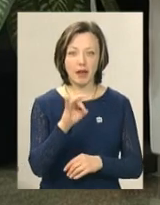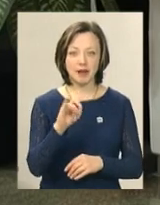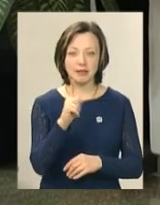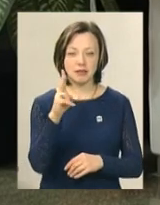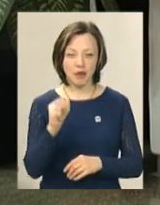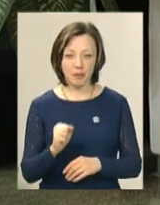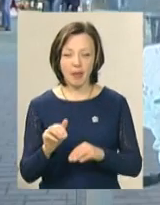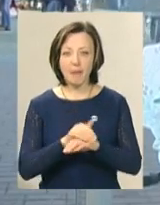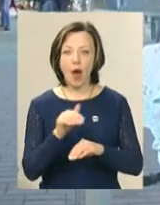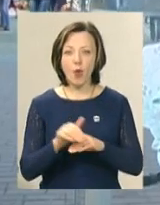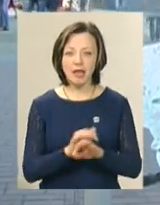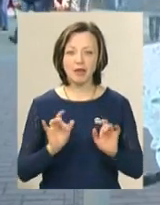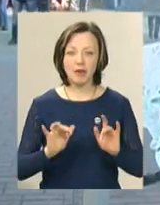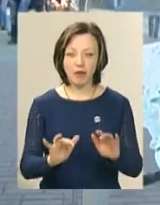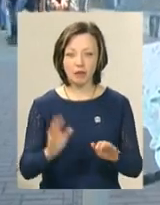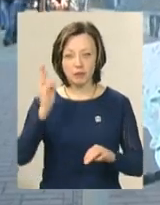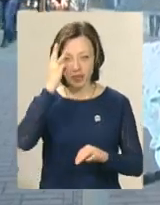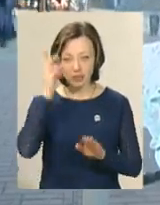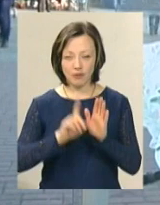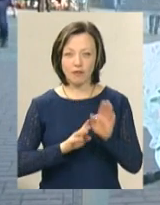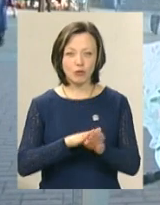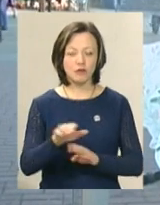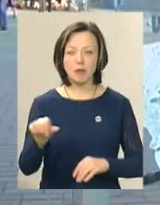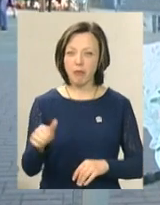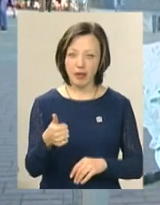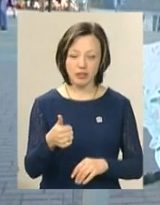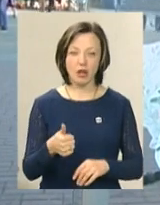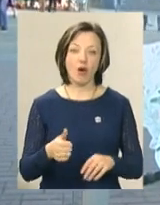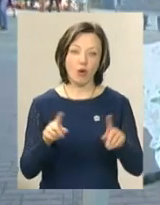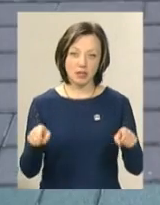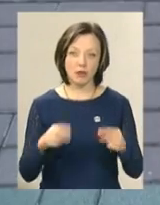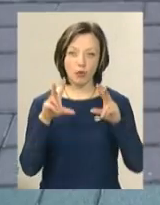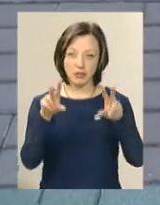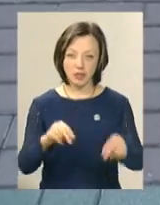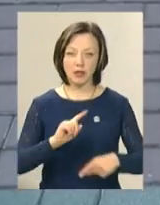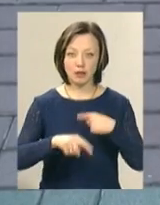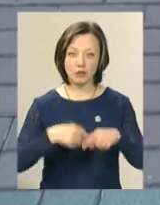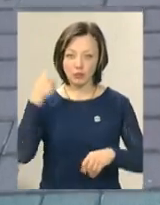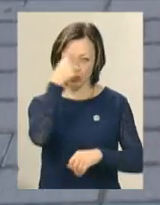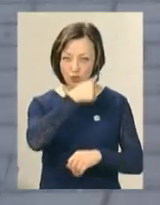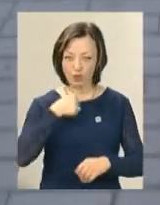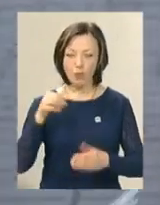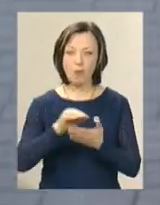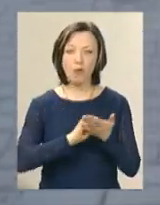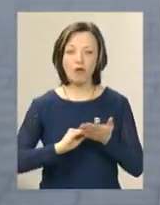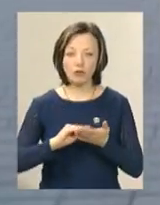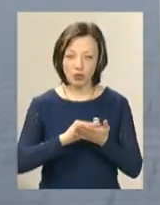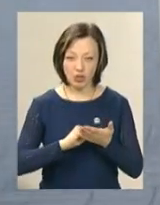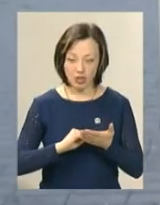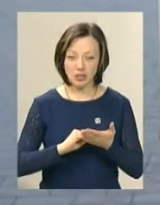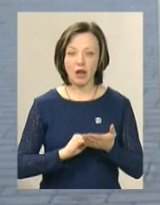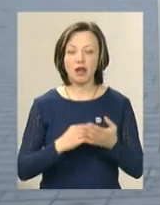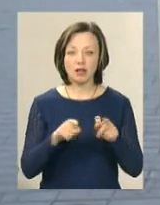Благодійний марафон на Різдвяному ярмарку у Хмельницькому відбувся вперше. Організатори обіцяють наступного року ініціативу повторити, а також